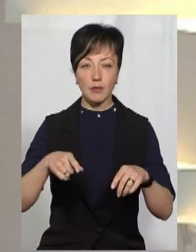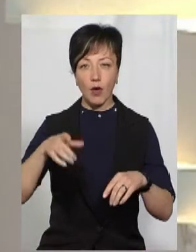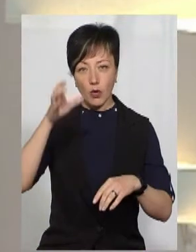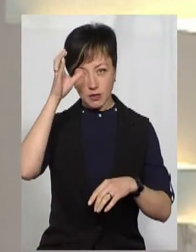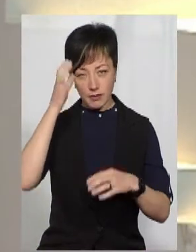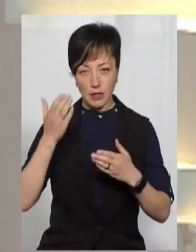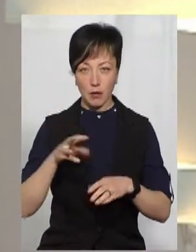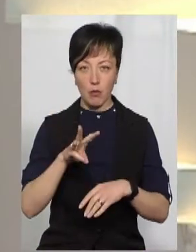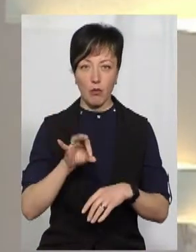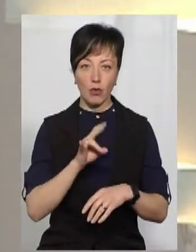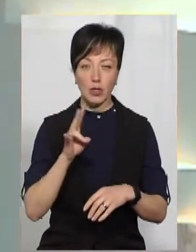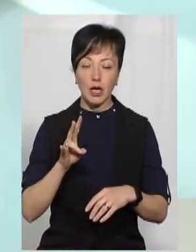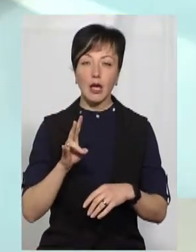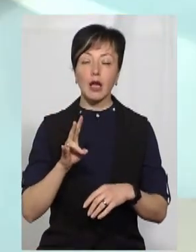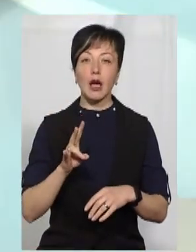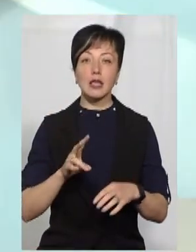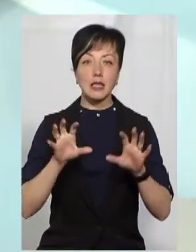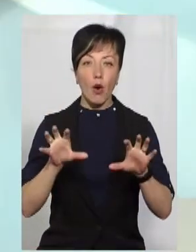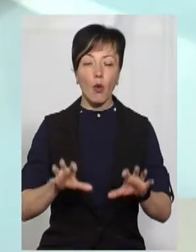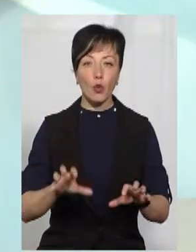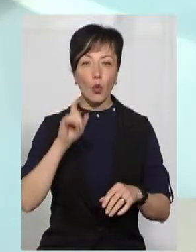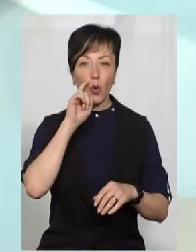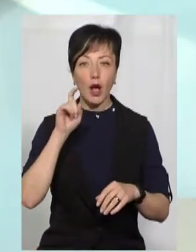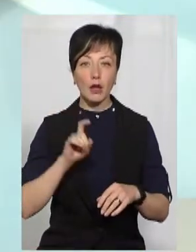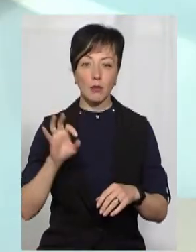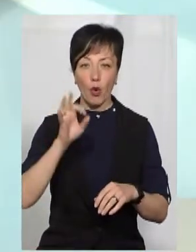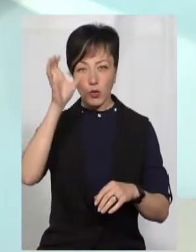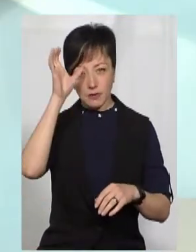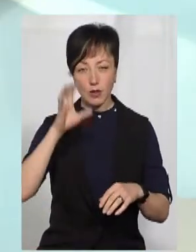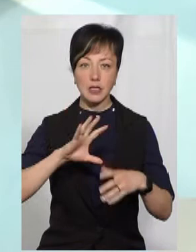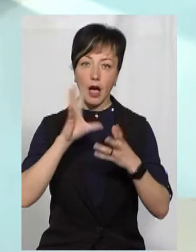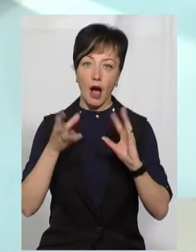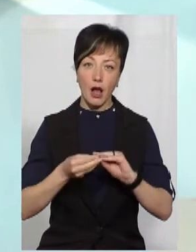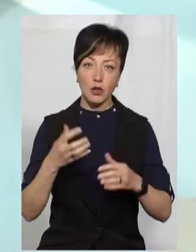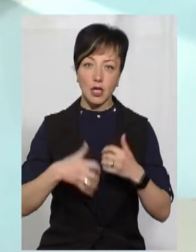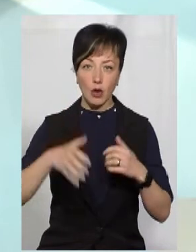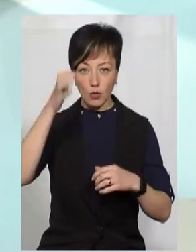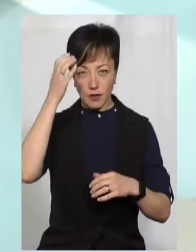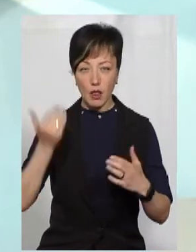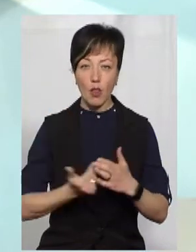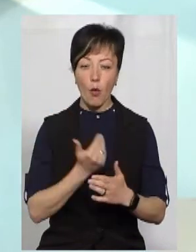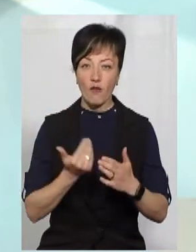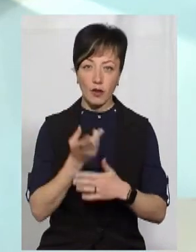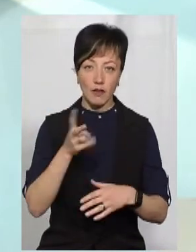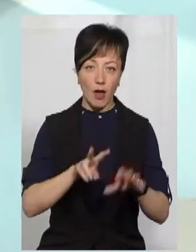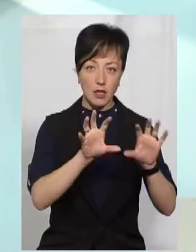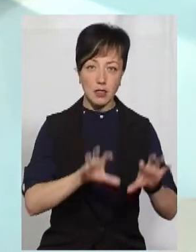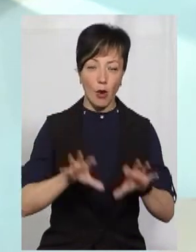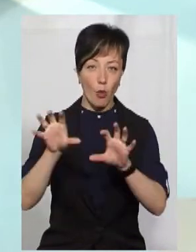власне, Міністерством освіти. Через те, що закон України про освіту, закон України про загальну середню освіту, це нові закони,